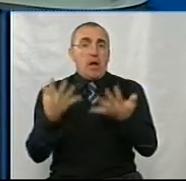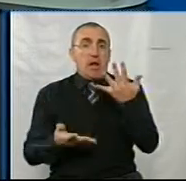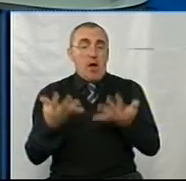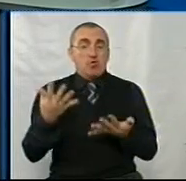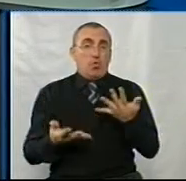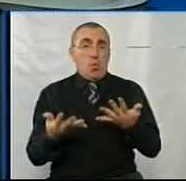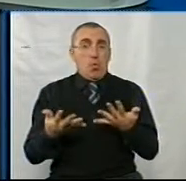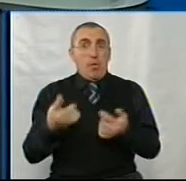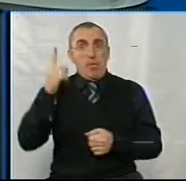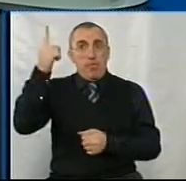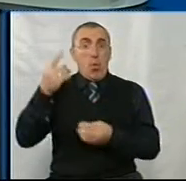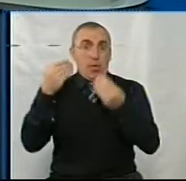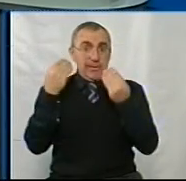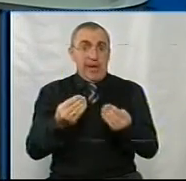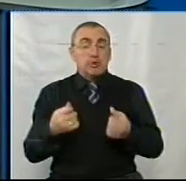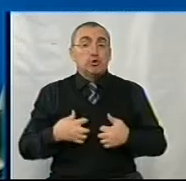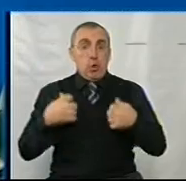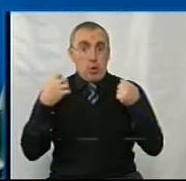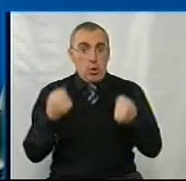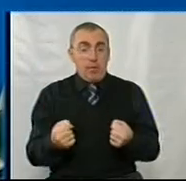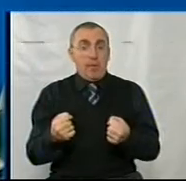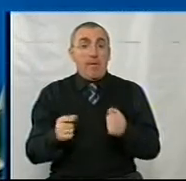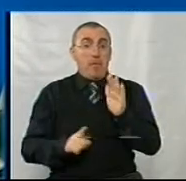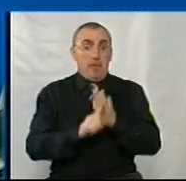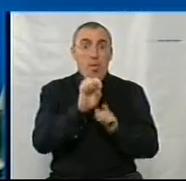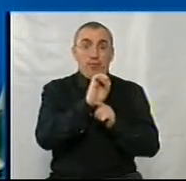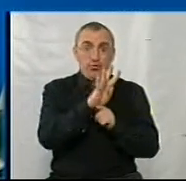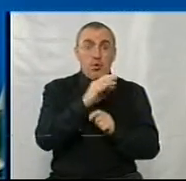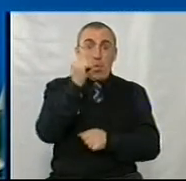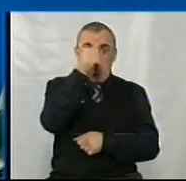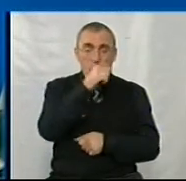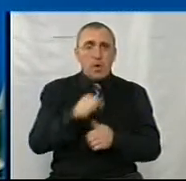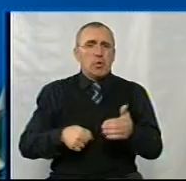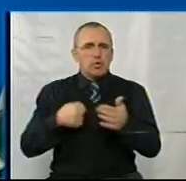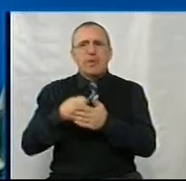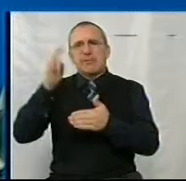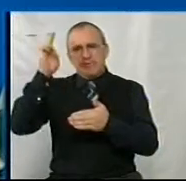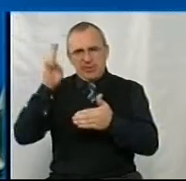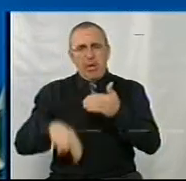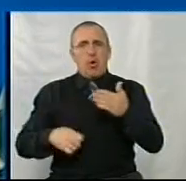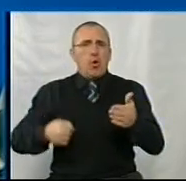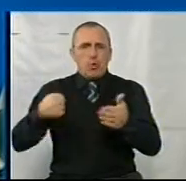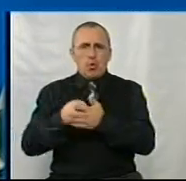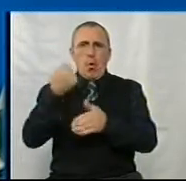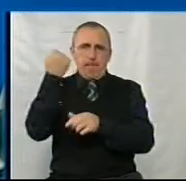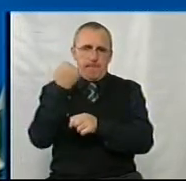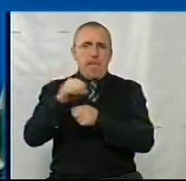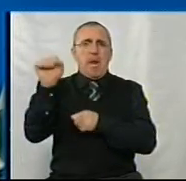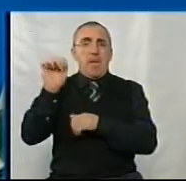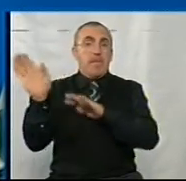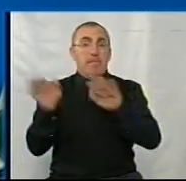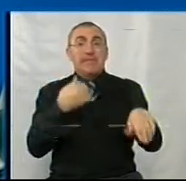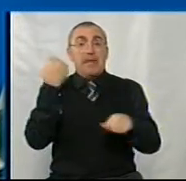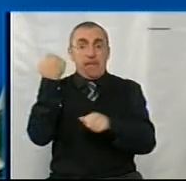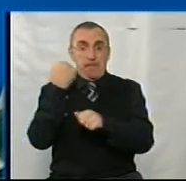Бог дасть здоров'я, як починали в 2014 році, так і закінчимо до перемоги. Після